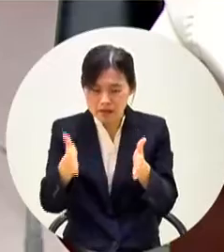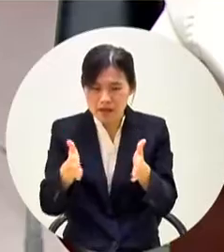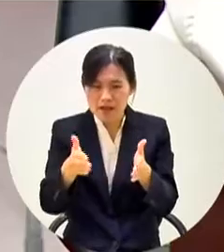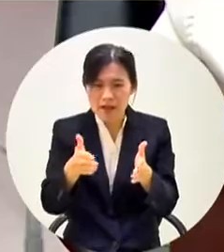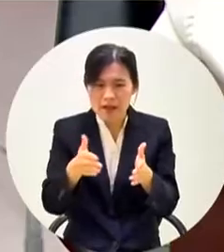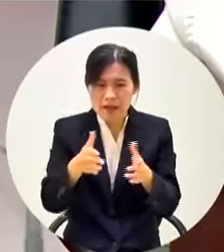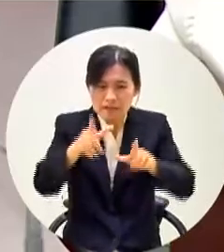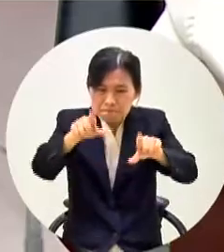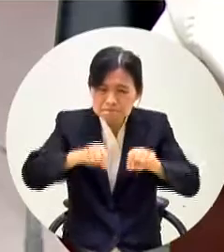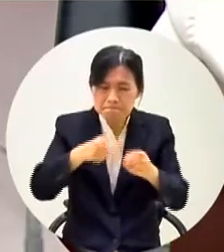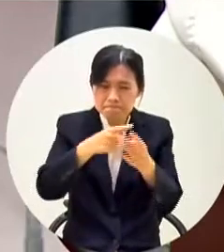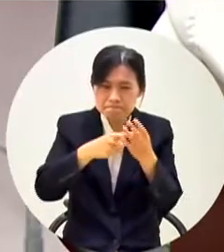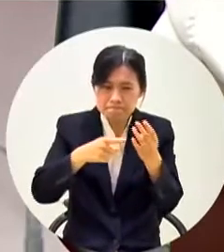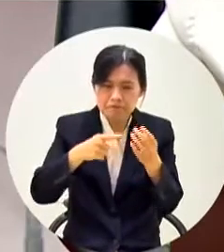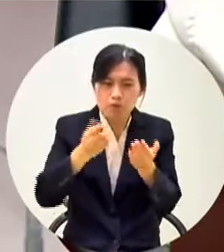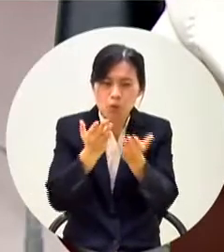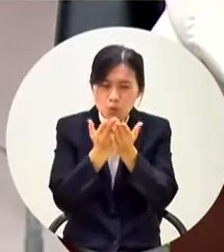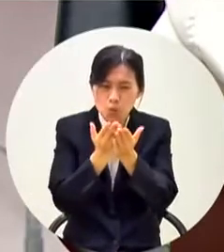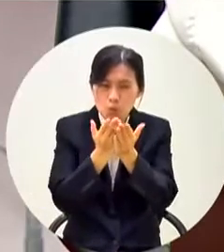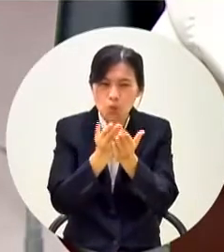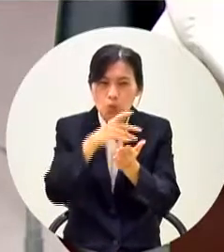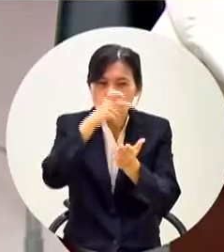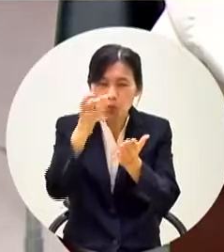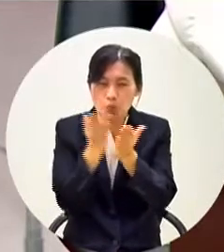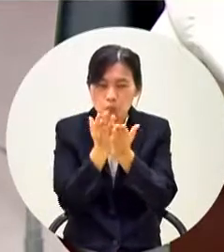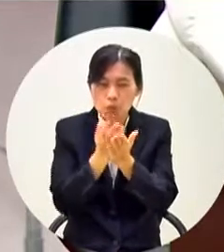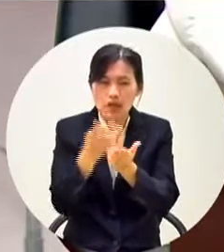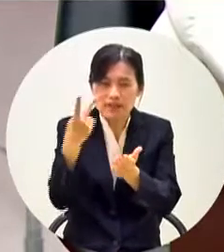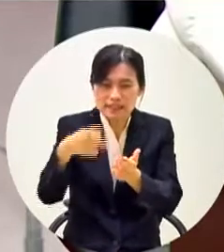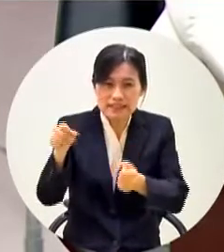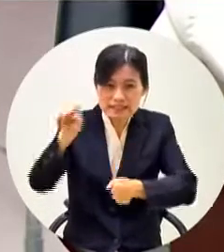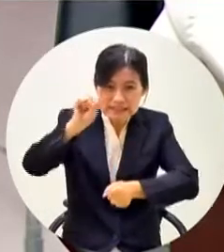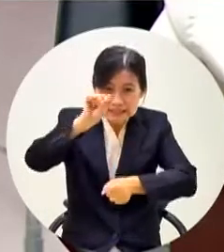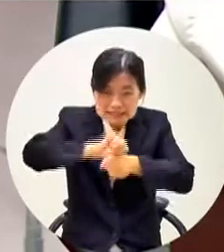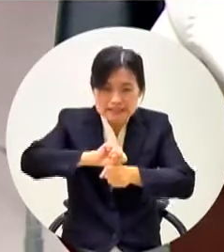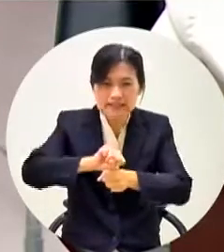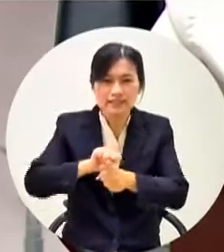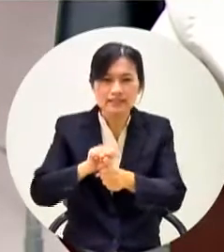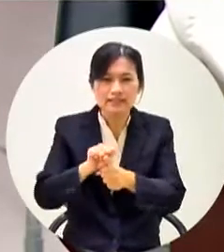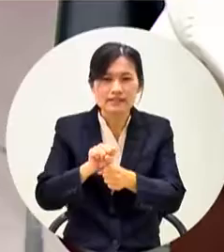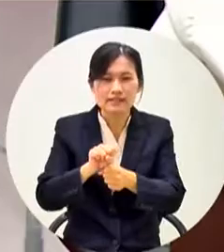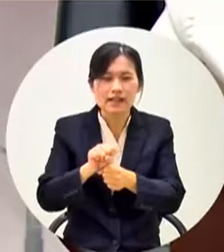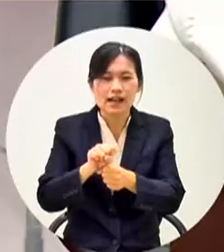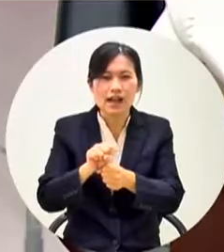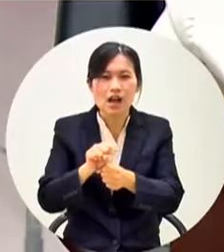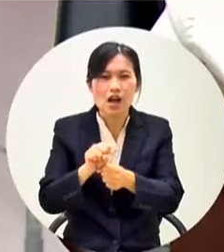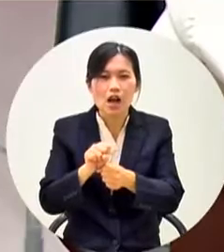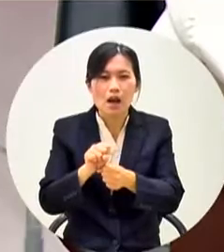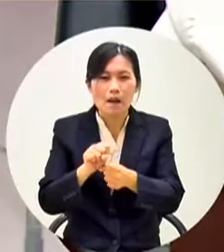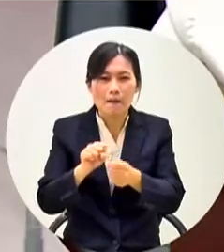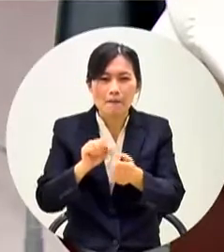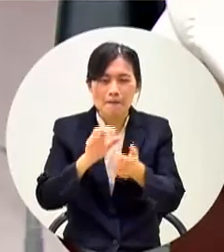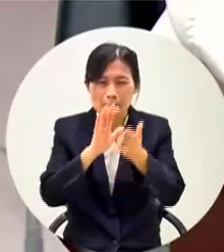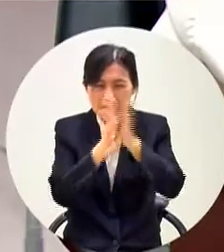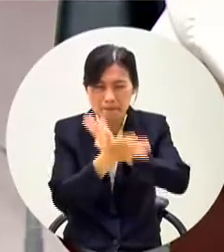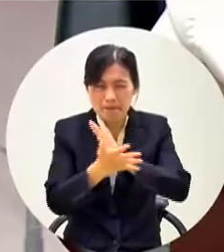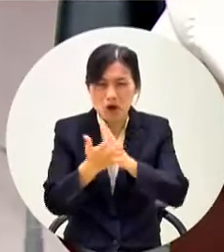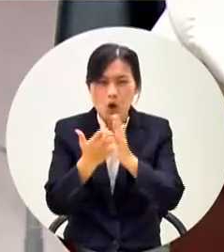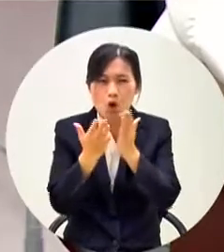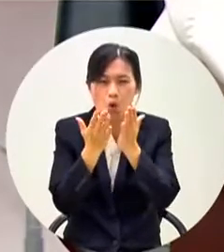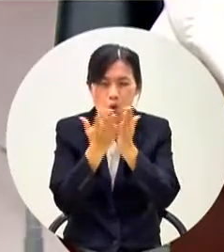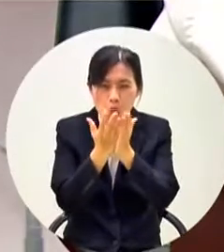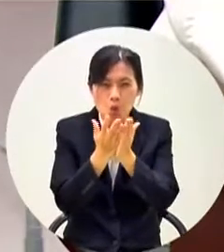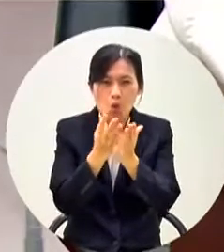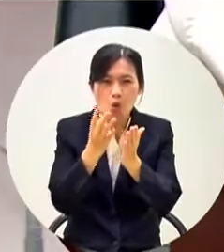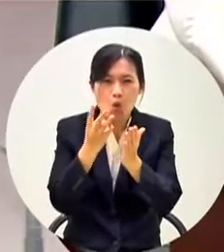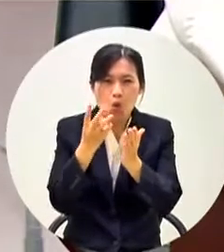再增加每一個孩子一星期有三堂有三堂的英文課如果你們